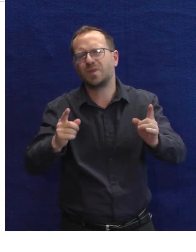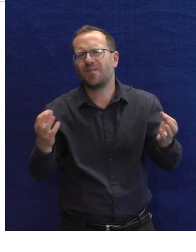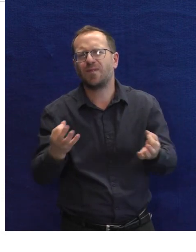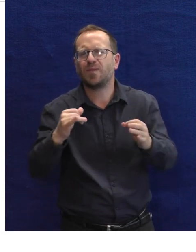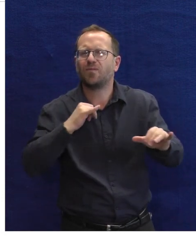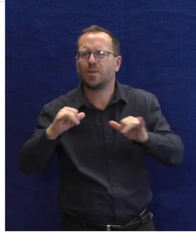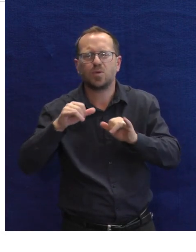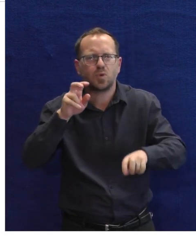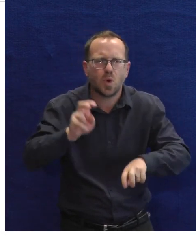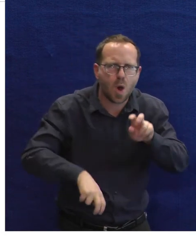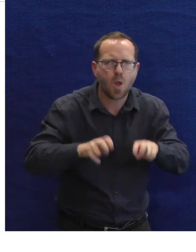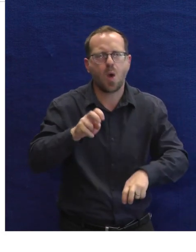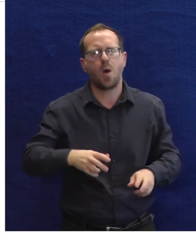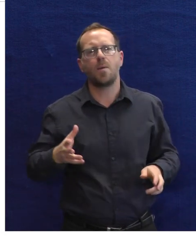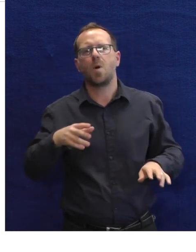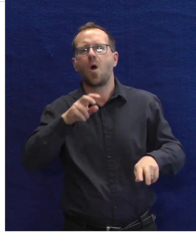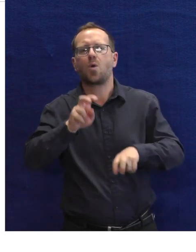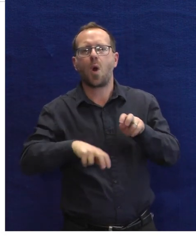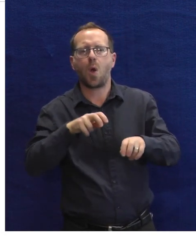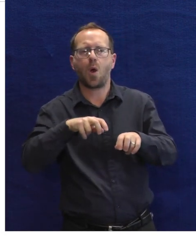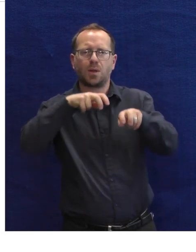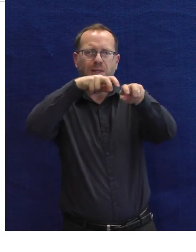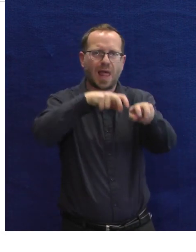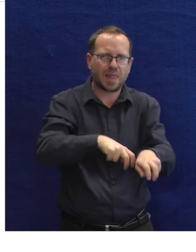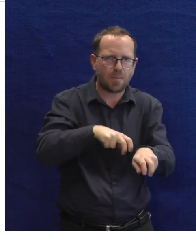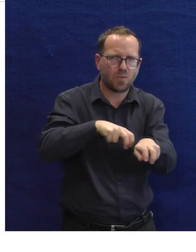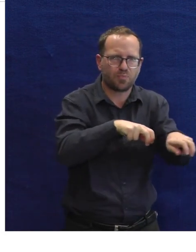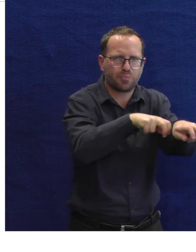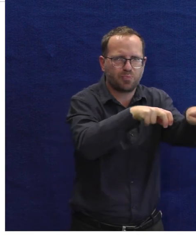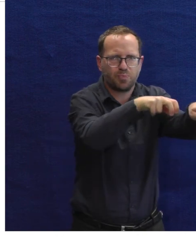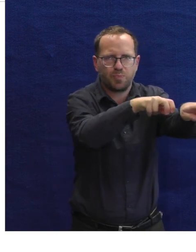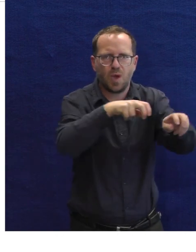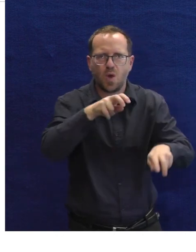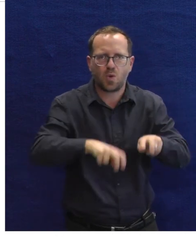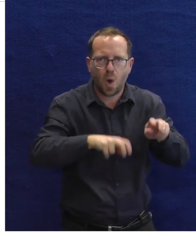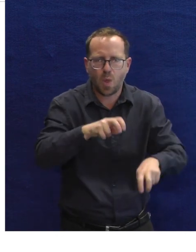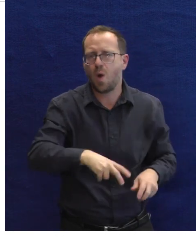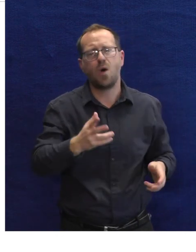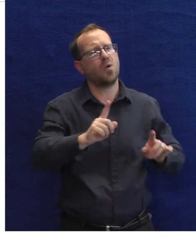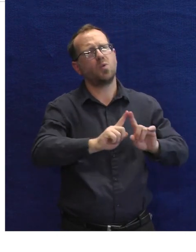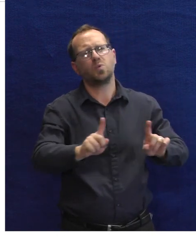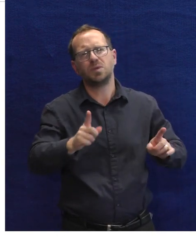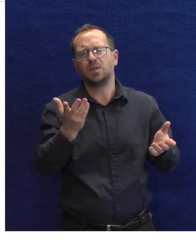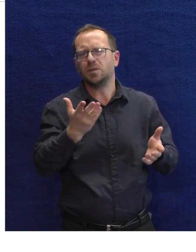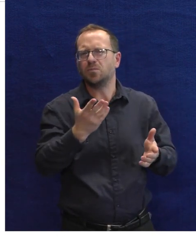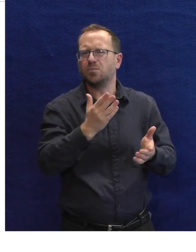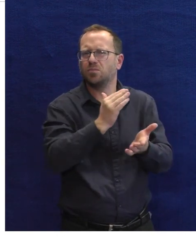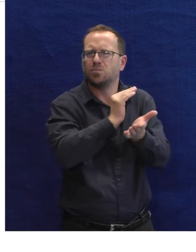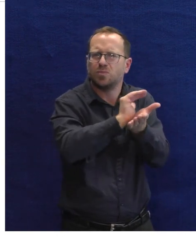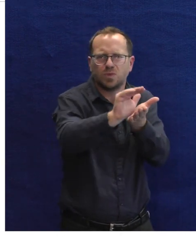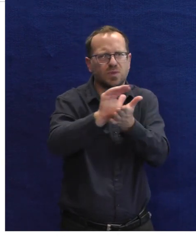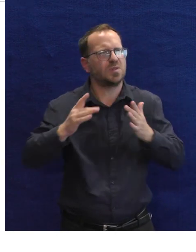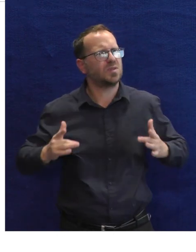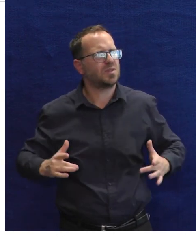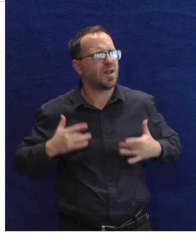omezení pohybového systému. A samozřejmě také dotazované tandemy, takže i tandemová kola už je není